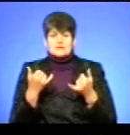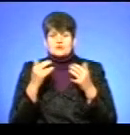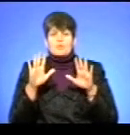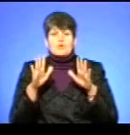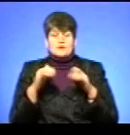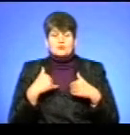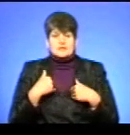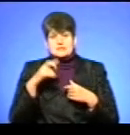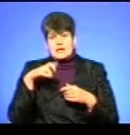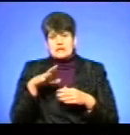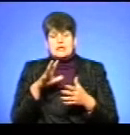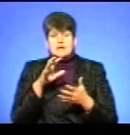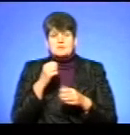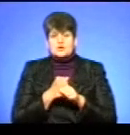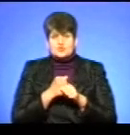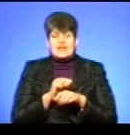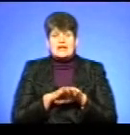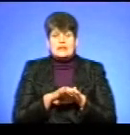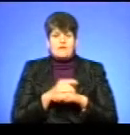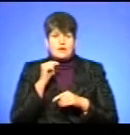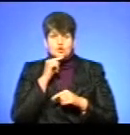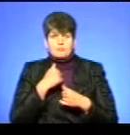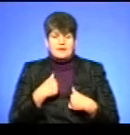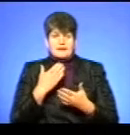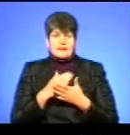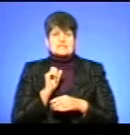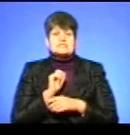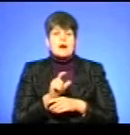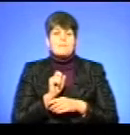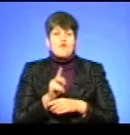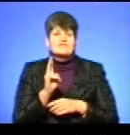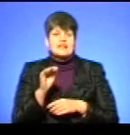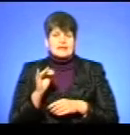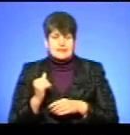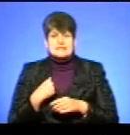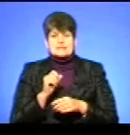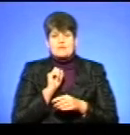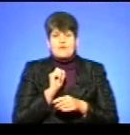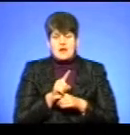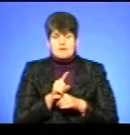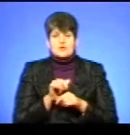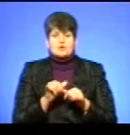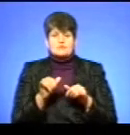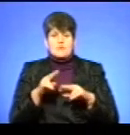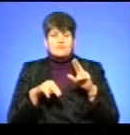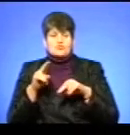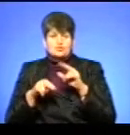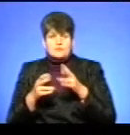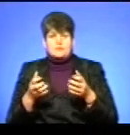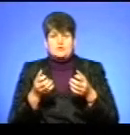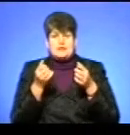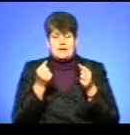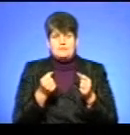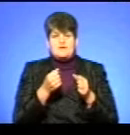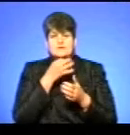момент у нас країна, яка працює з ринковою економікою. Ми є замовники, які замовляємо, розвиваємо мережу, будуємо і утримуємо,